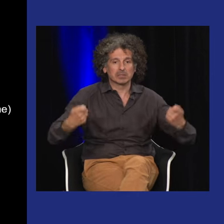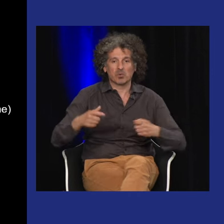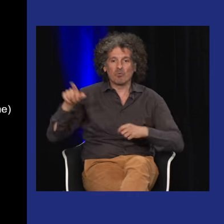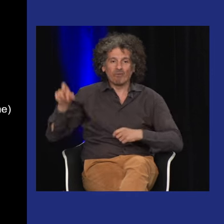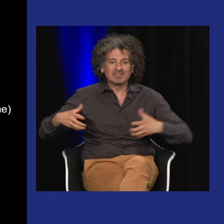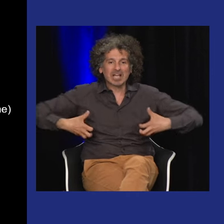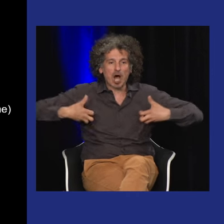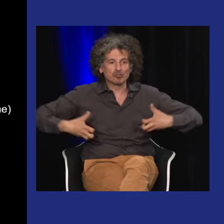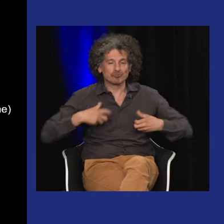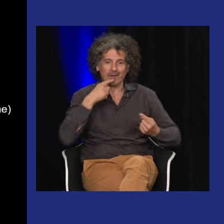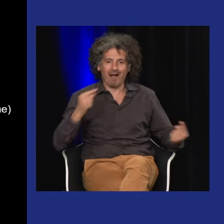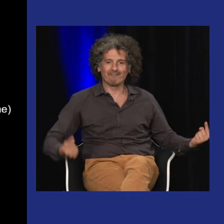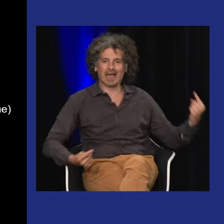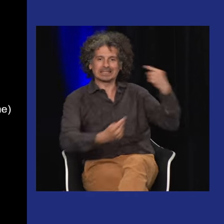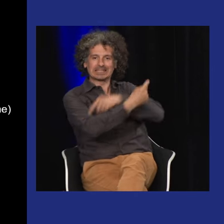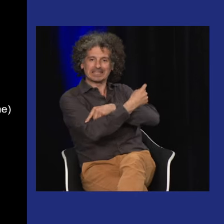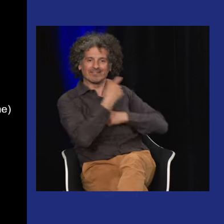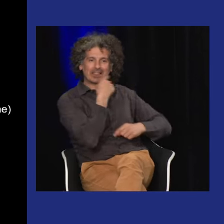vraiment de montrer